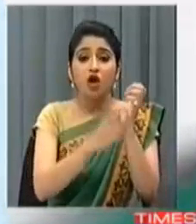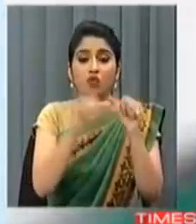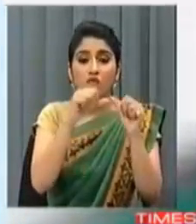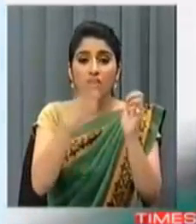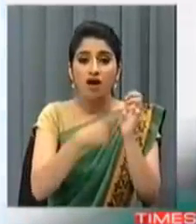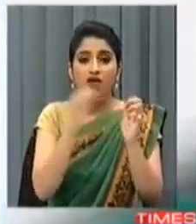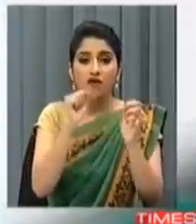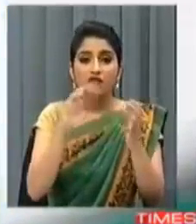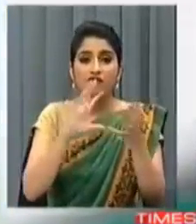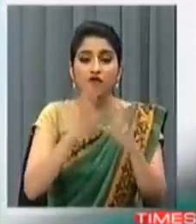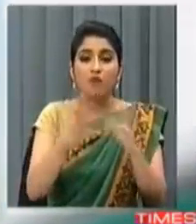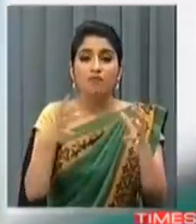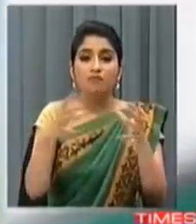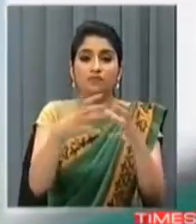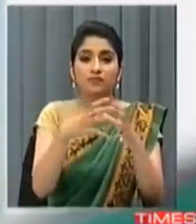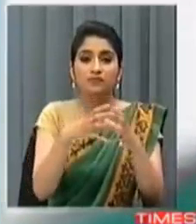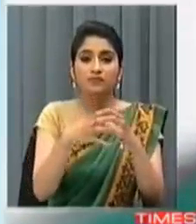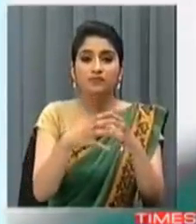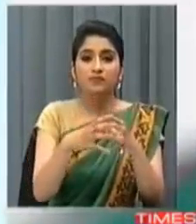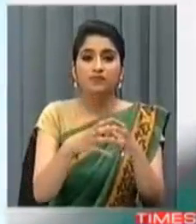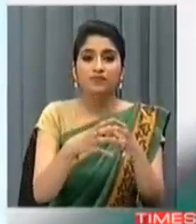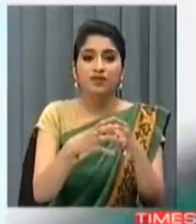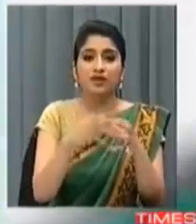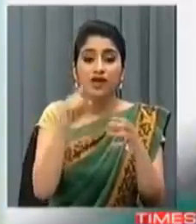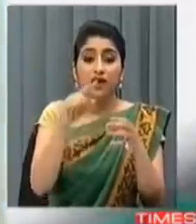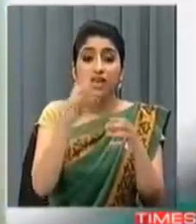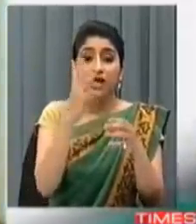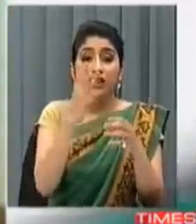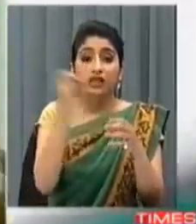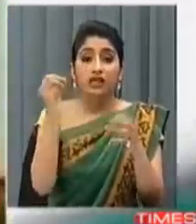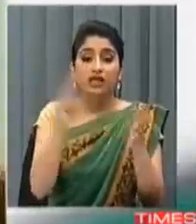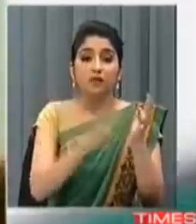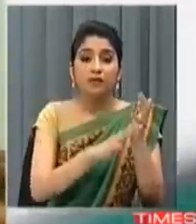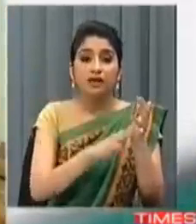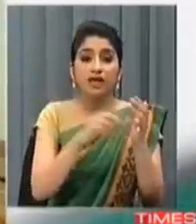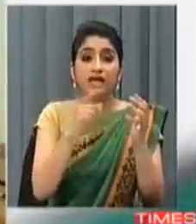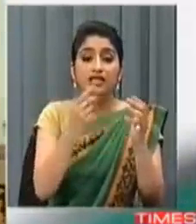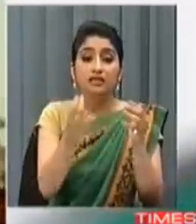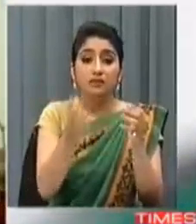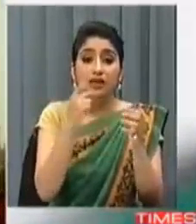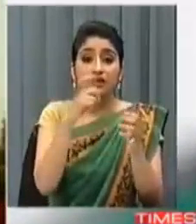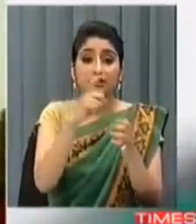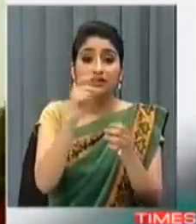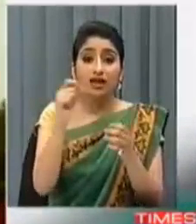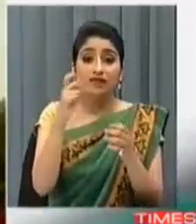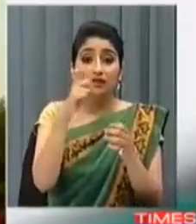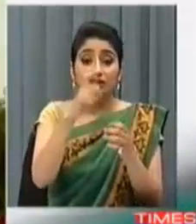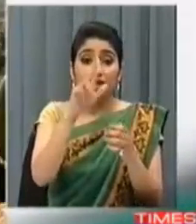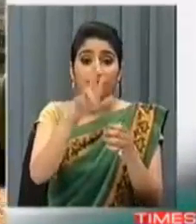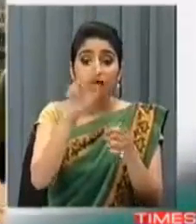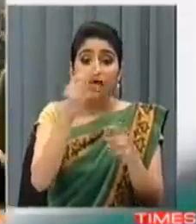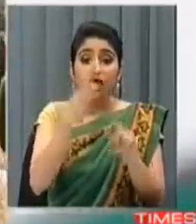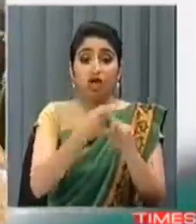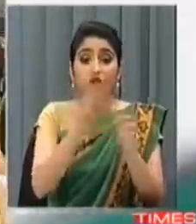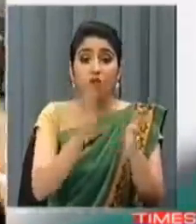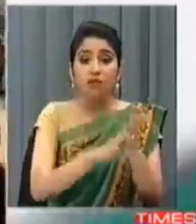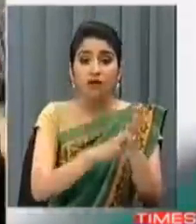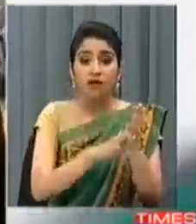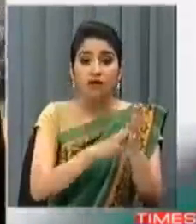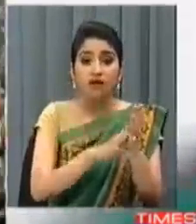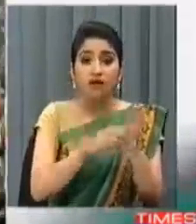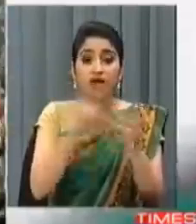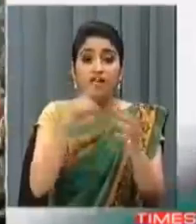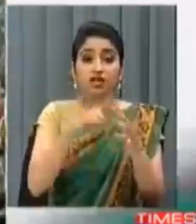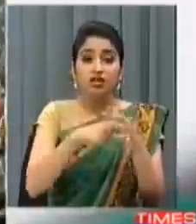स्वारी जावितन ए मुटिर जाग झातर आडरी धर जा का स्वार बाहरं 178 k Crawम है विंग कमांडर